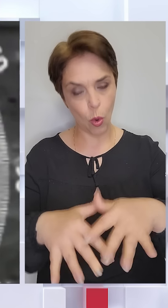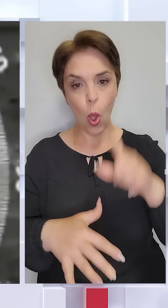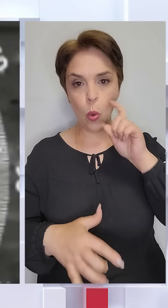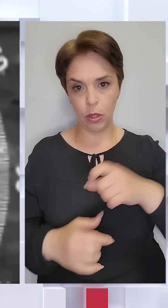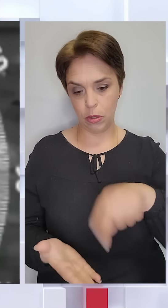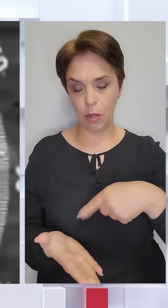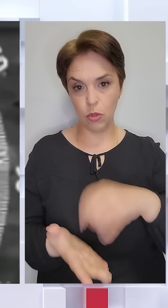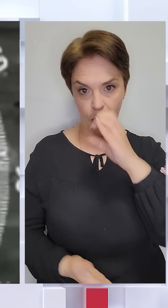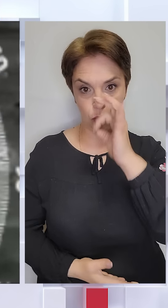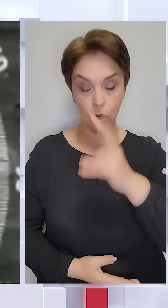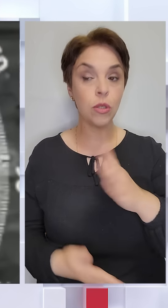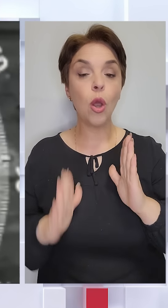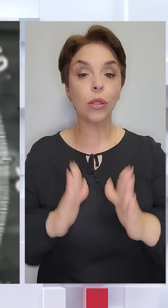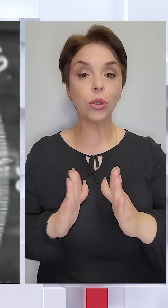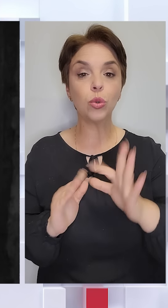Вовчанськ.